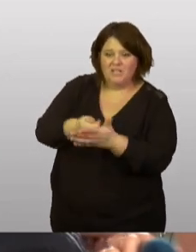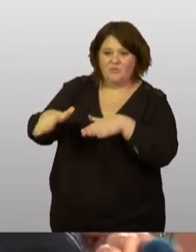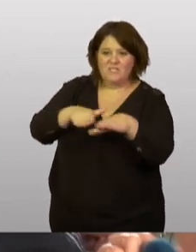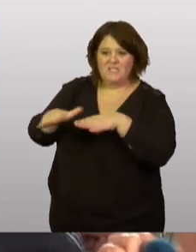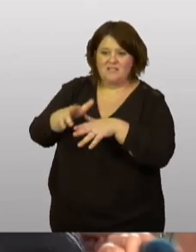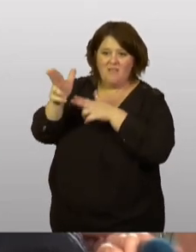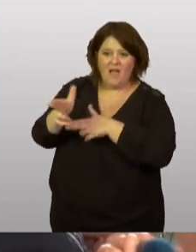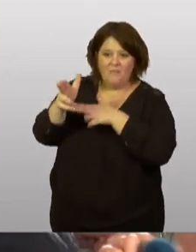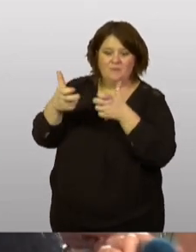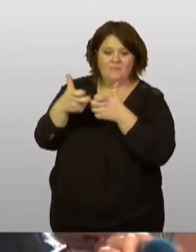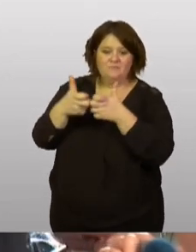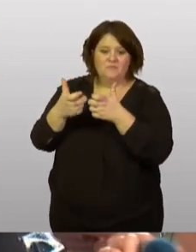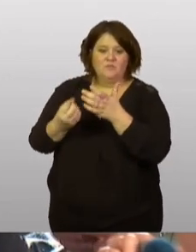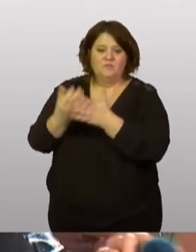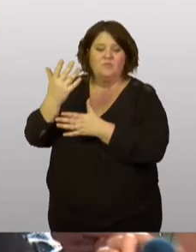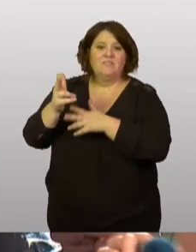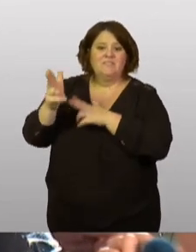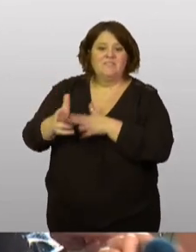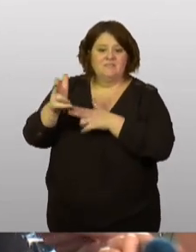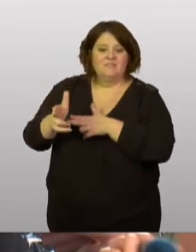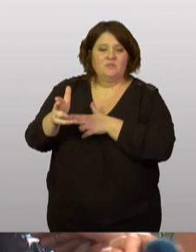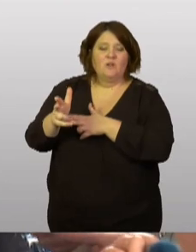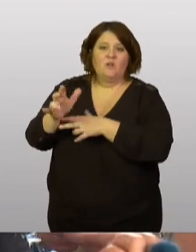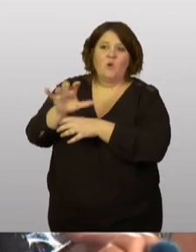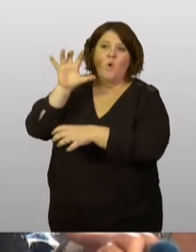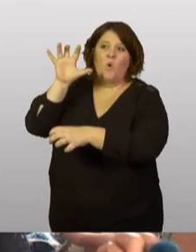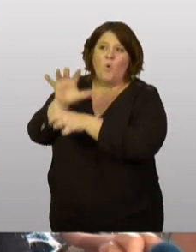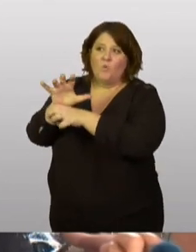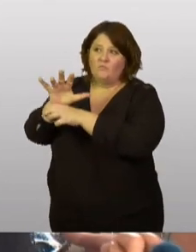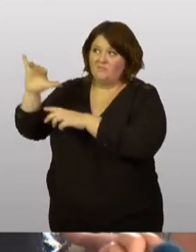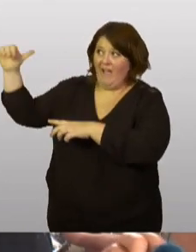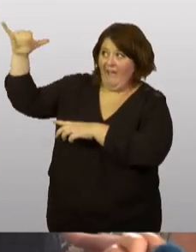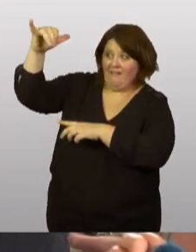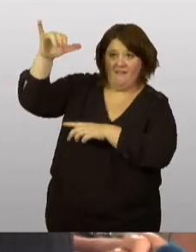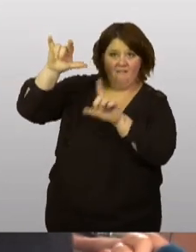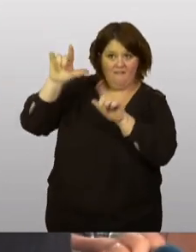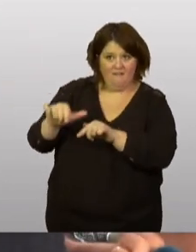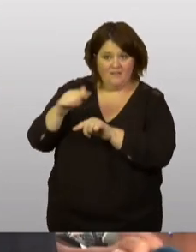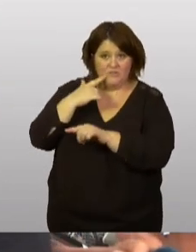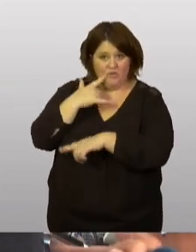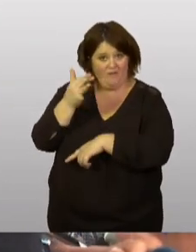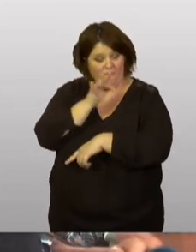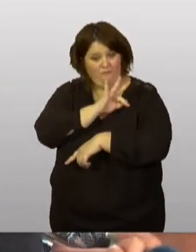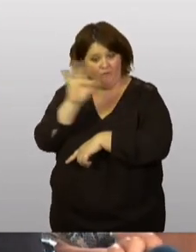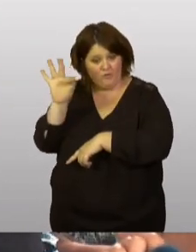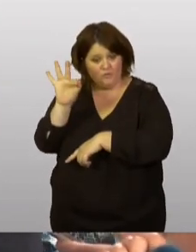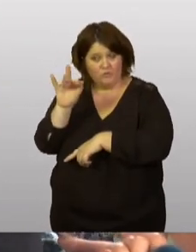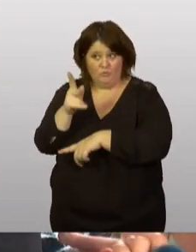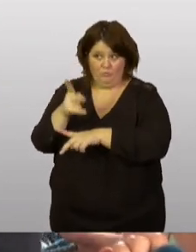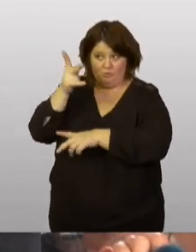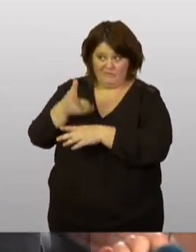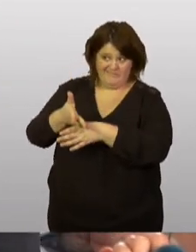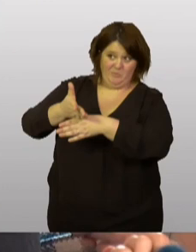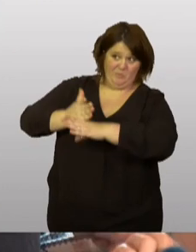'armes, par exemple, par rapport au système anti-aérien. Est-ce que la France est désormais plus prête à